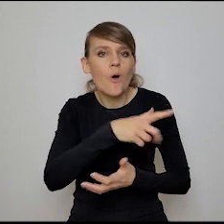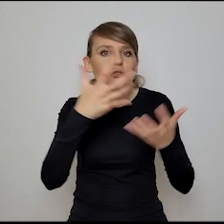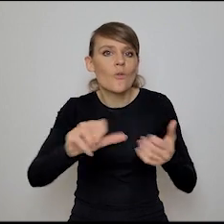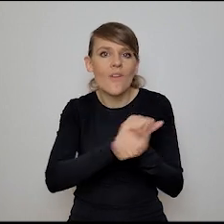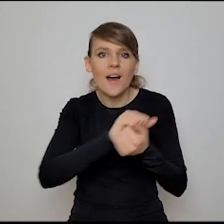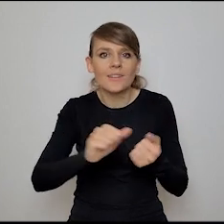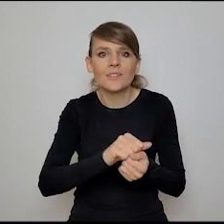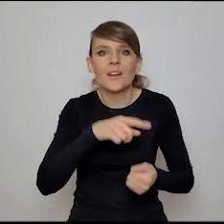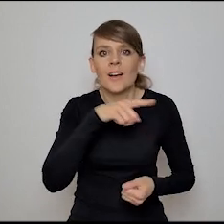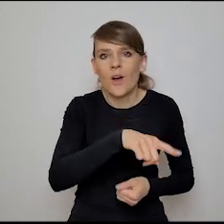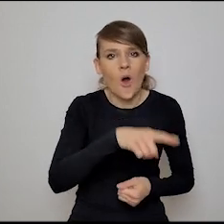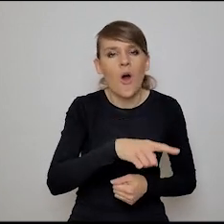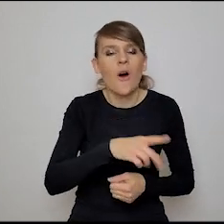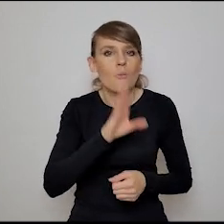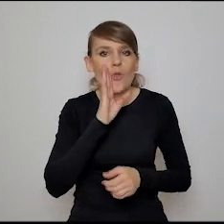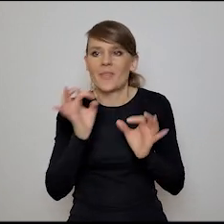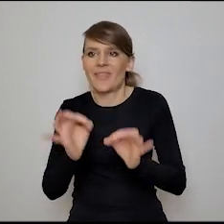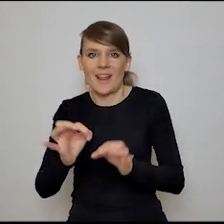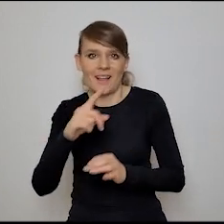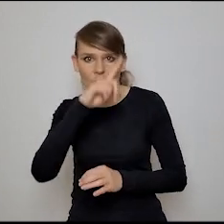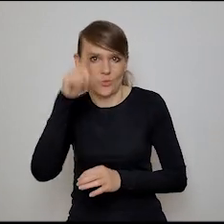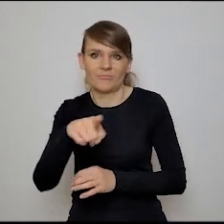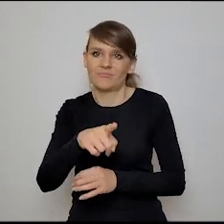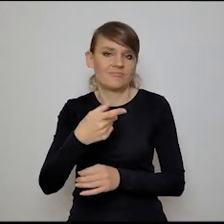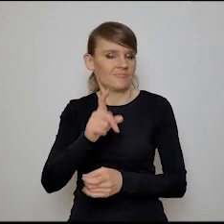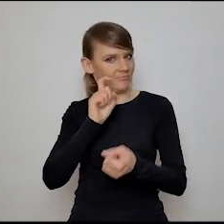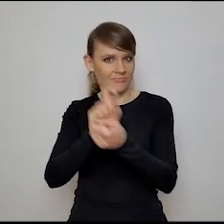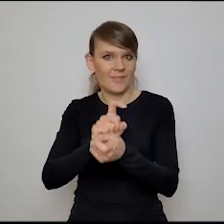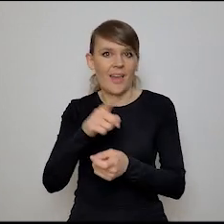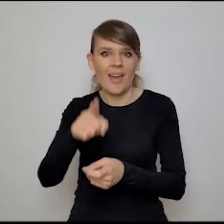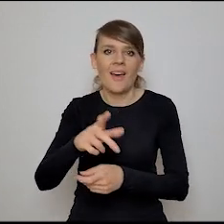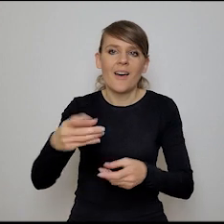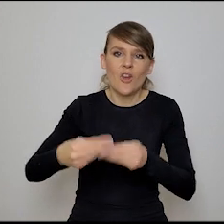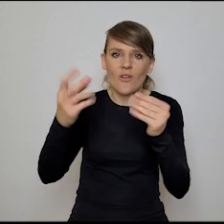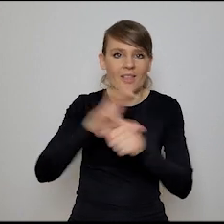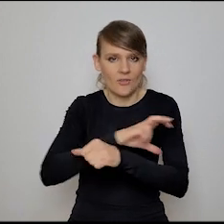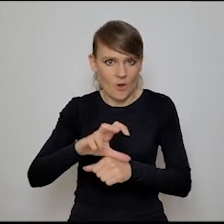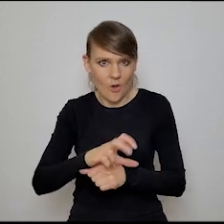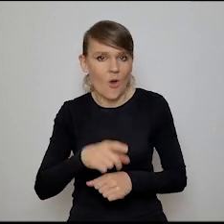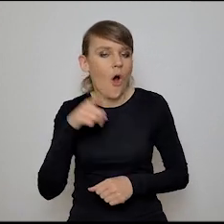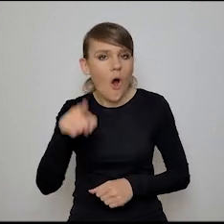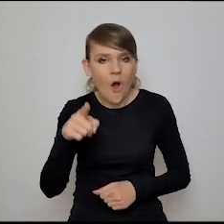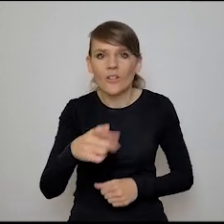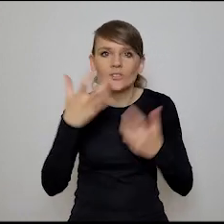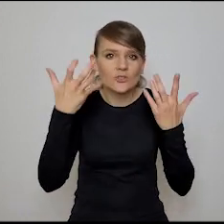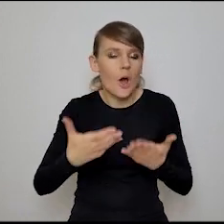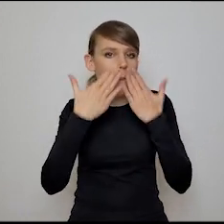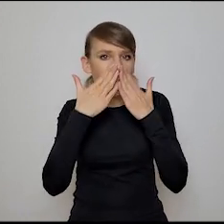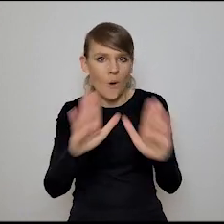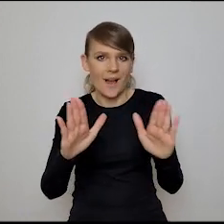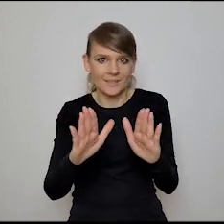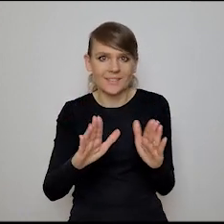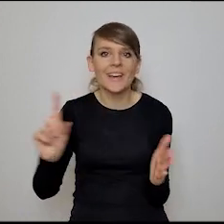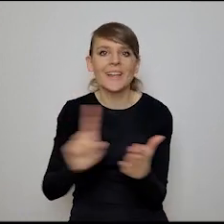był współczesny luddysta. To był współczesny luddysta. On chciał zwrócić uwagę na ryzyko